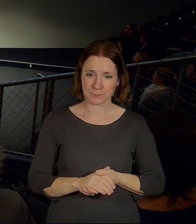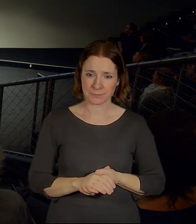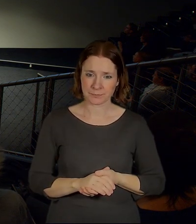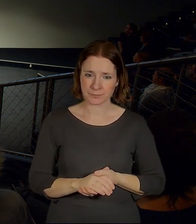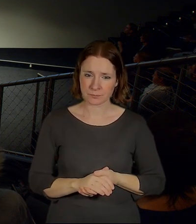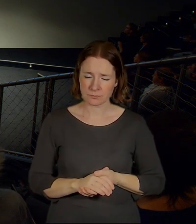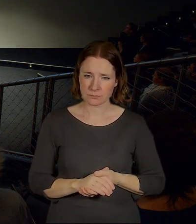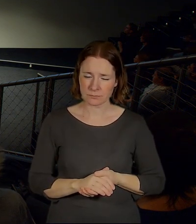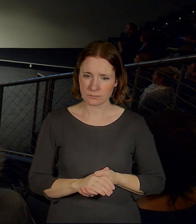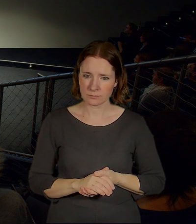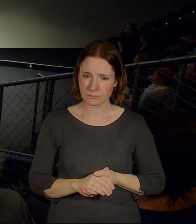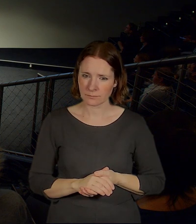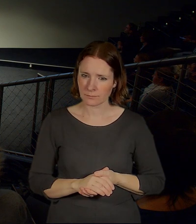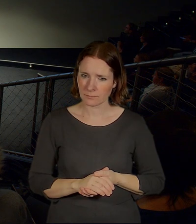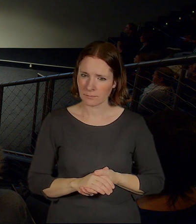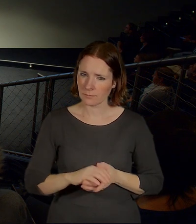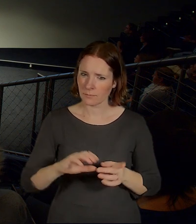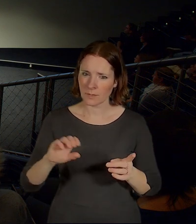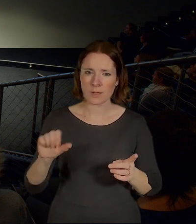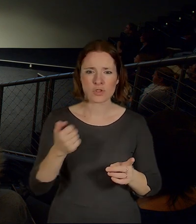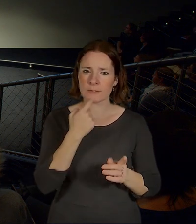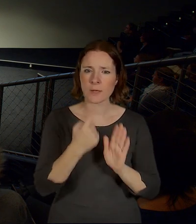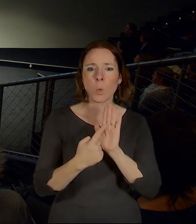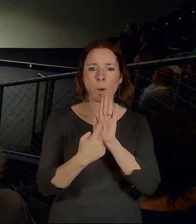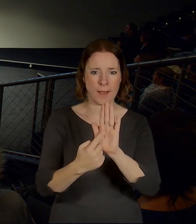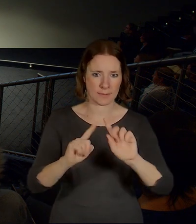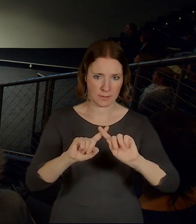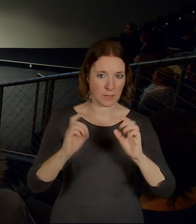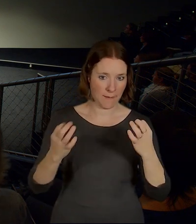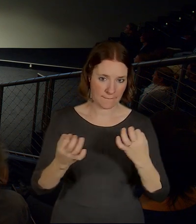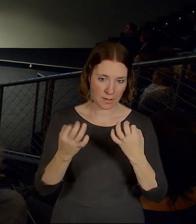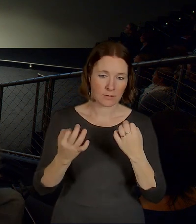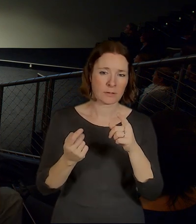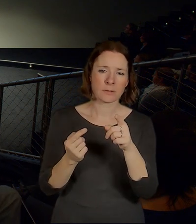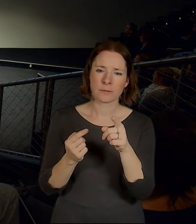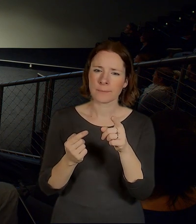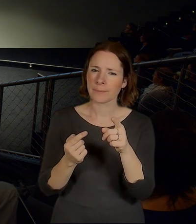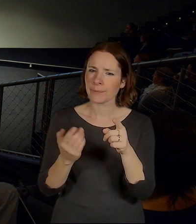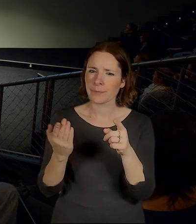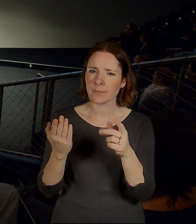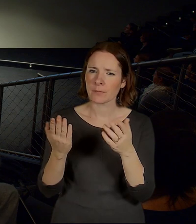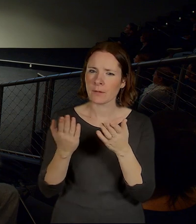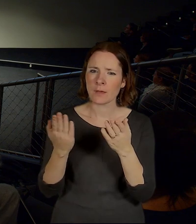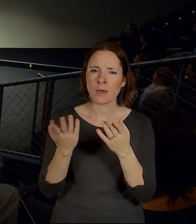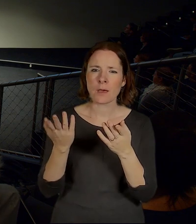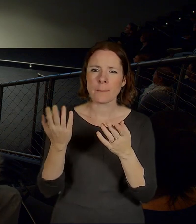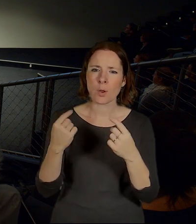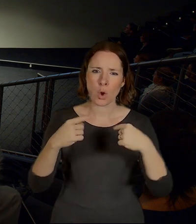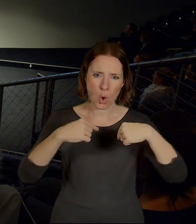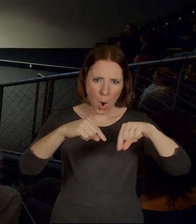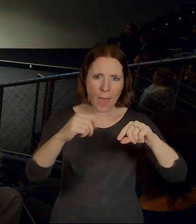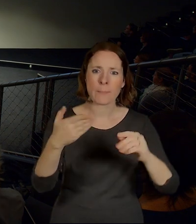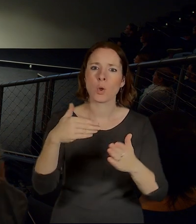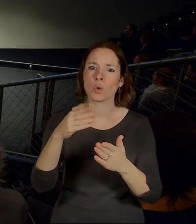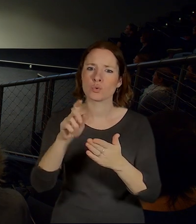je tady jedna věc, co jsem vám chtěl ukázat. Jsou ty koleje, které byly zrušené, ty jsou myslím